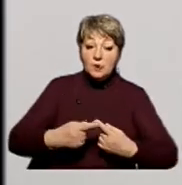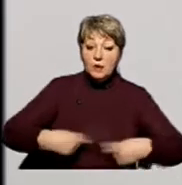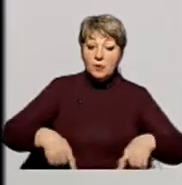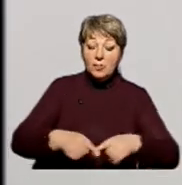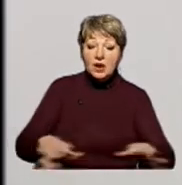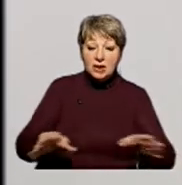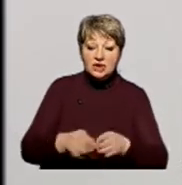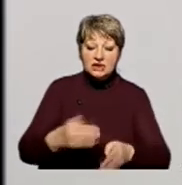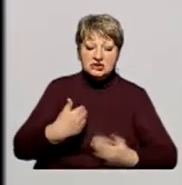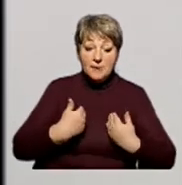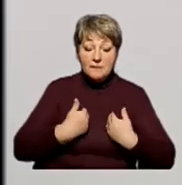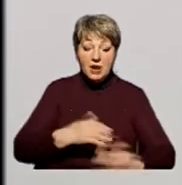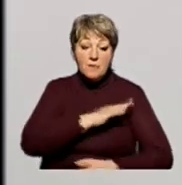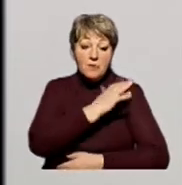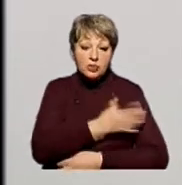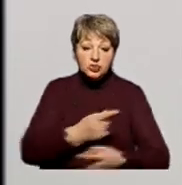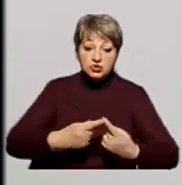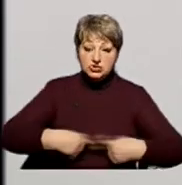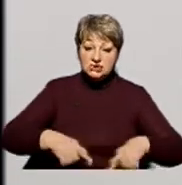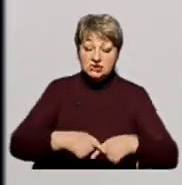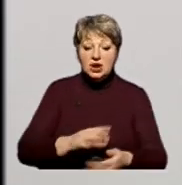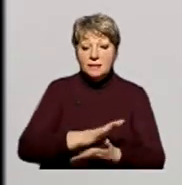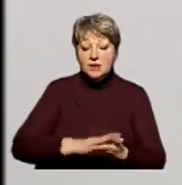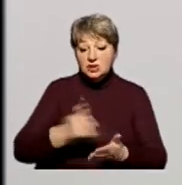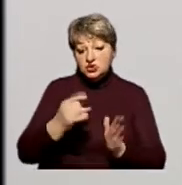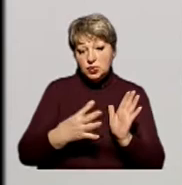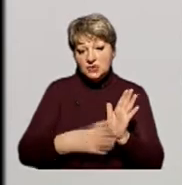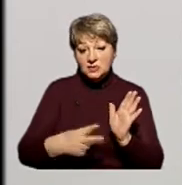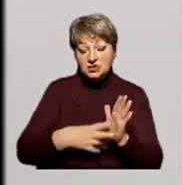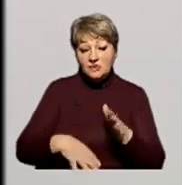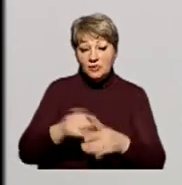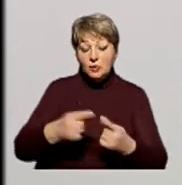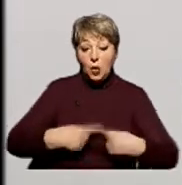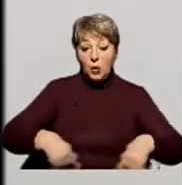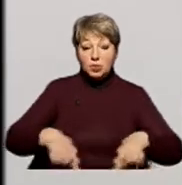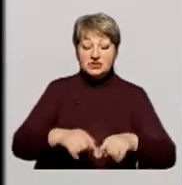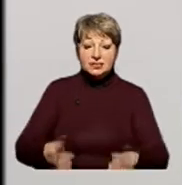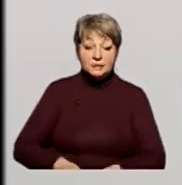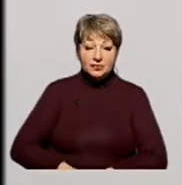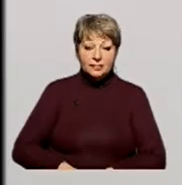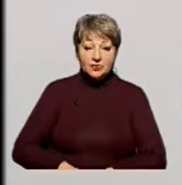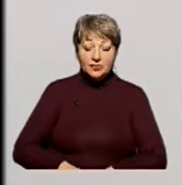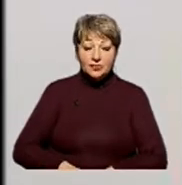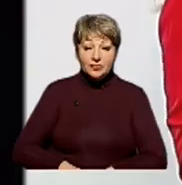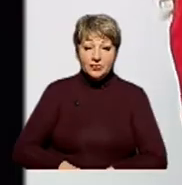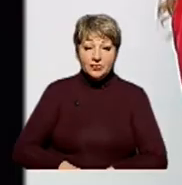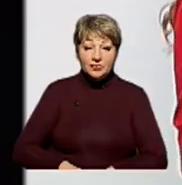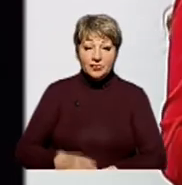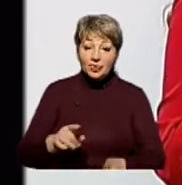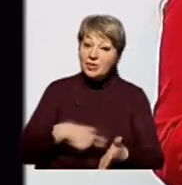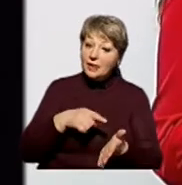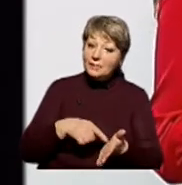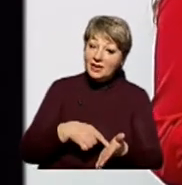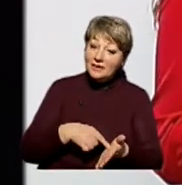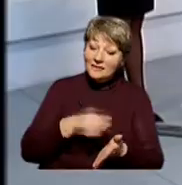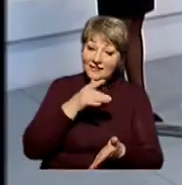«Разом ми потужна сила», продовжуючи далі роботу на 197-му виборчому окрузі. І ви вписалися в